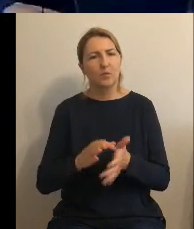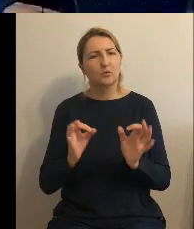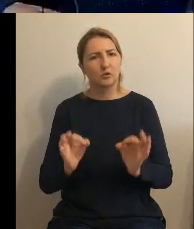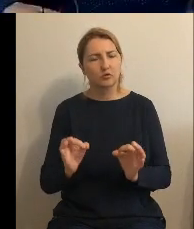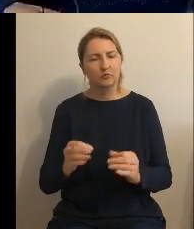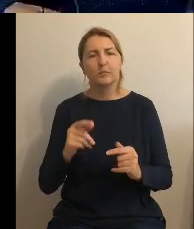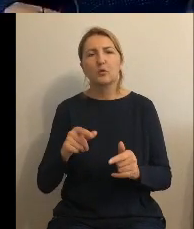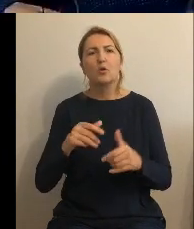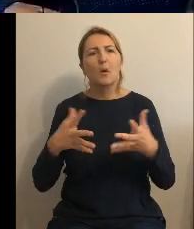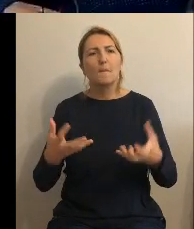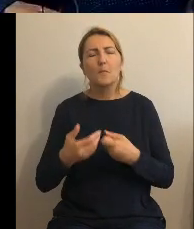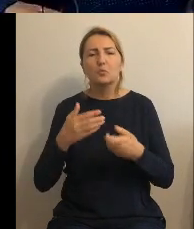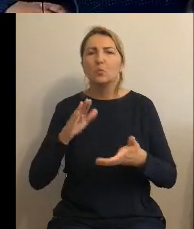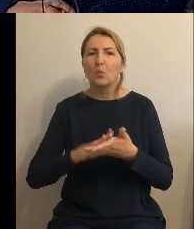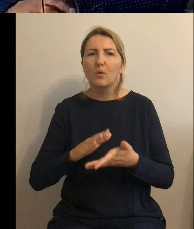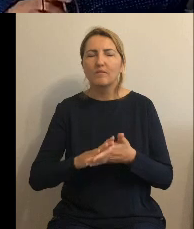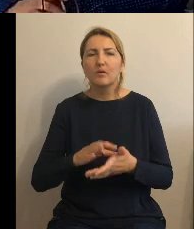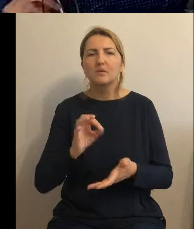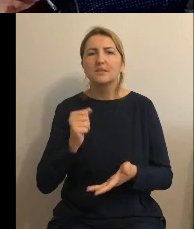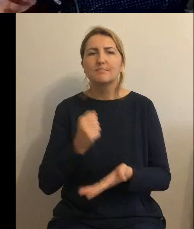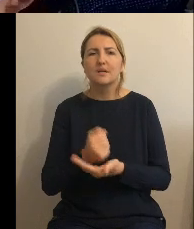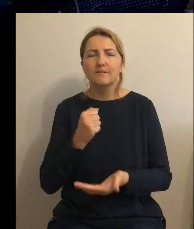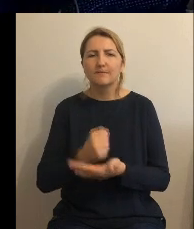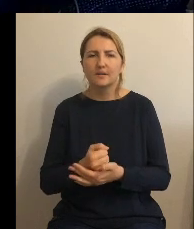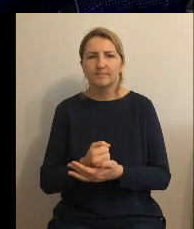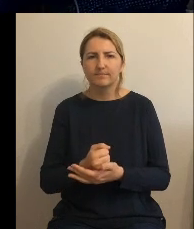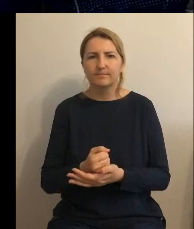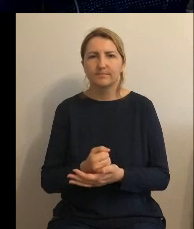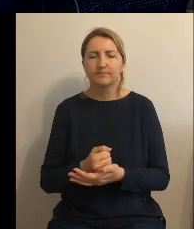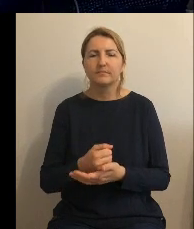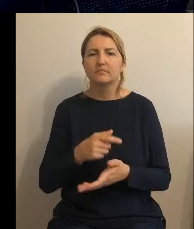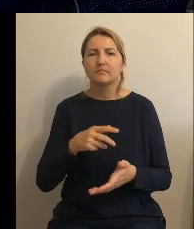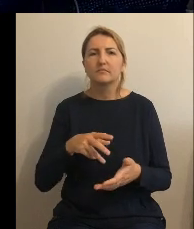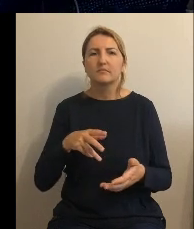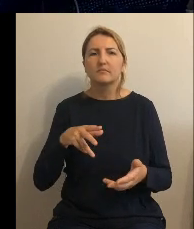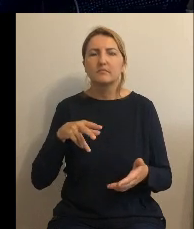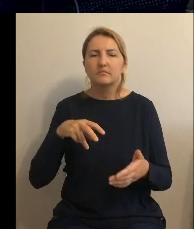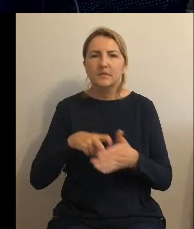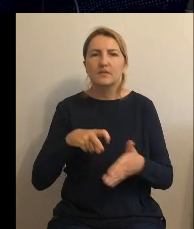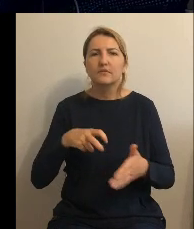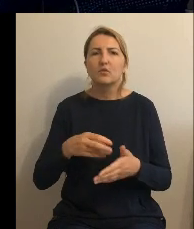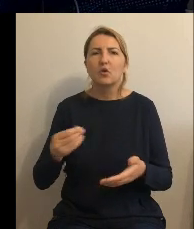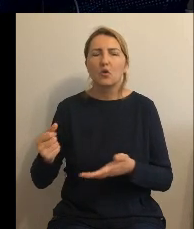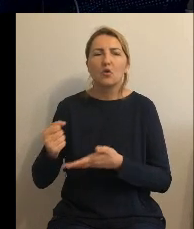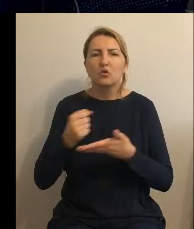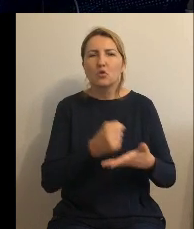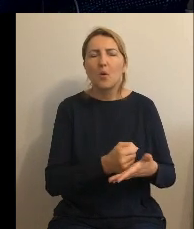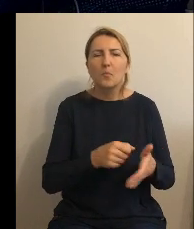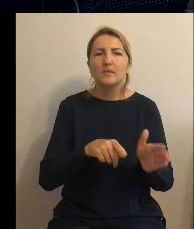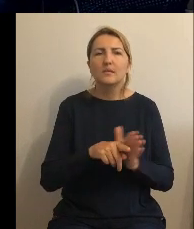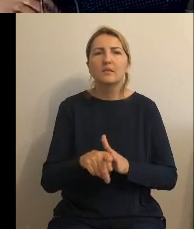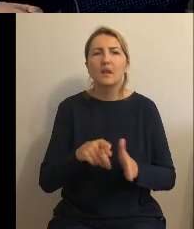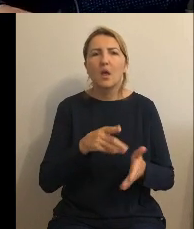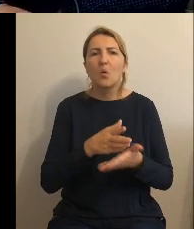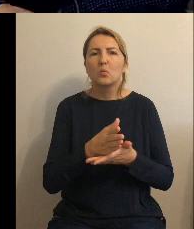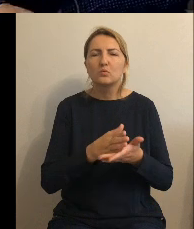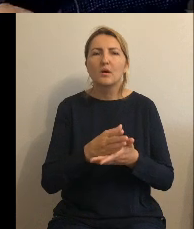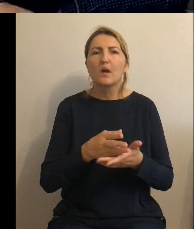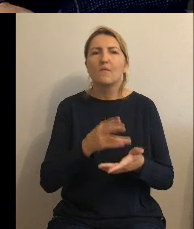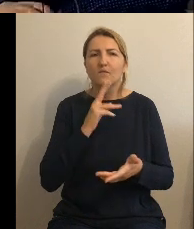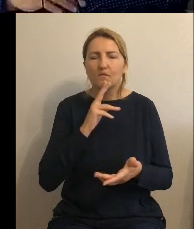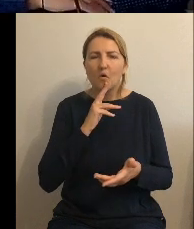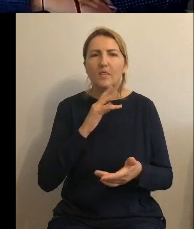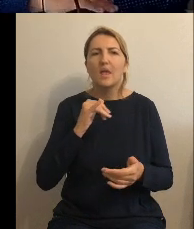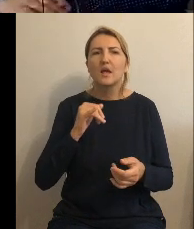sprawie zatwierdzenia dopłat dla taryfowych odbiorców usług zaopatrzenia w wodę i odprowadzenia ścieków na okres trwania